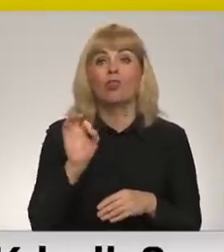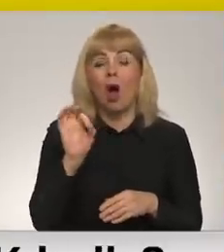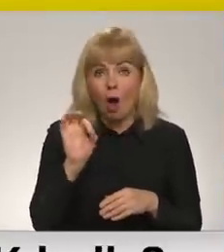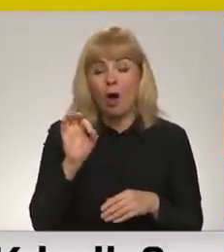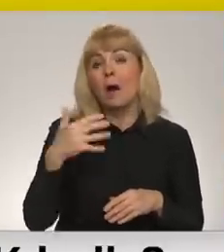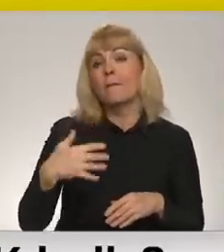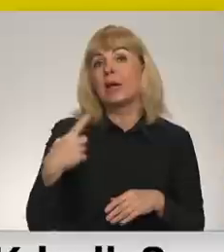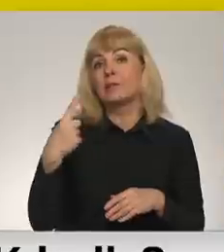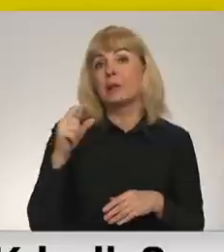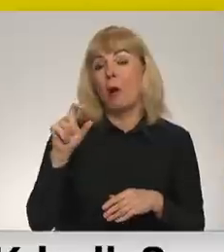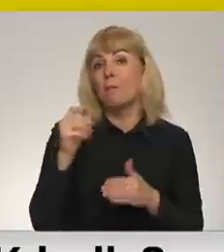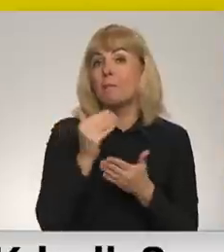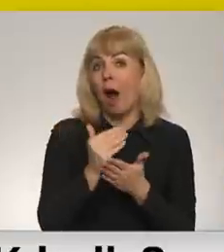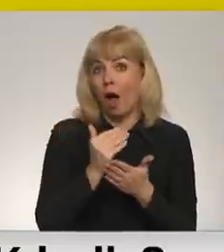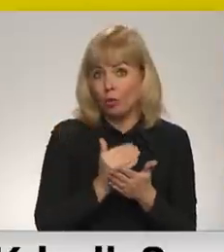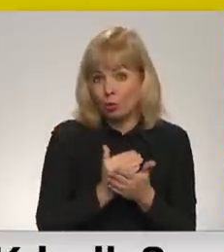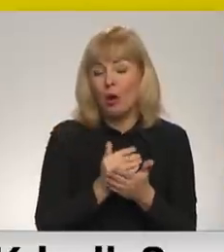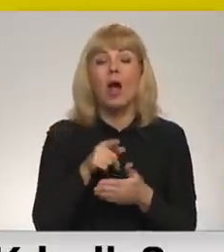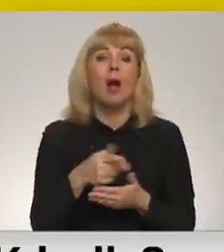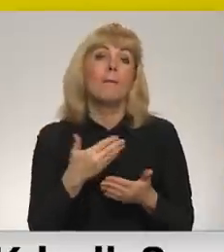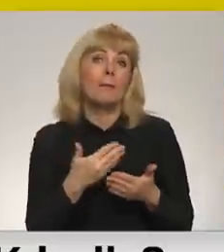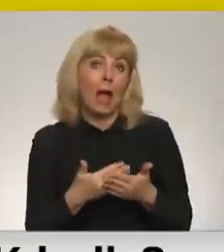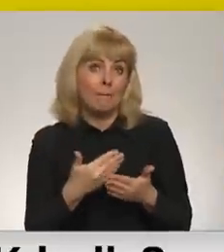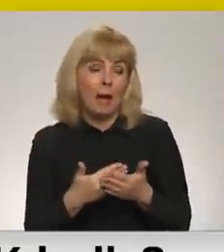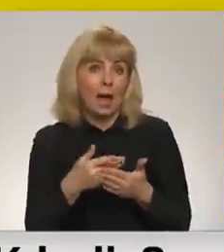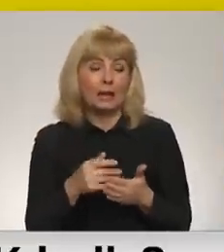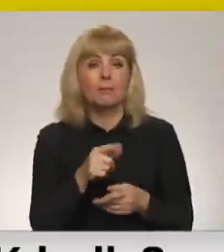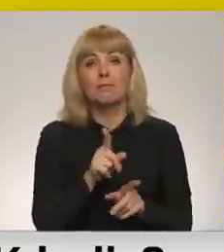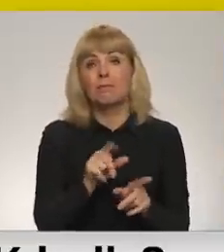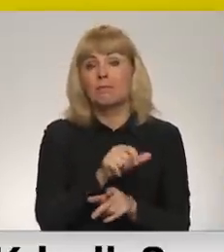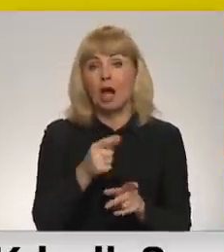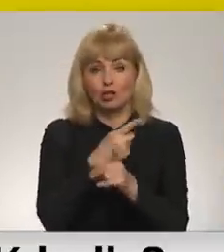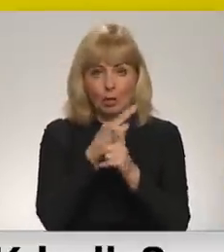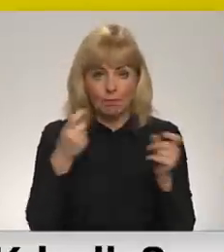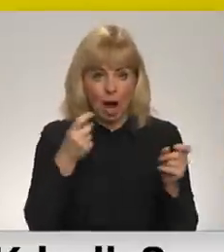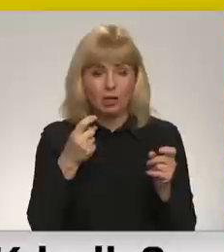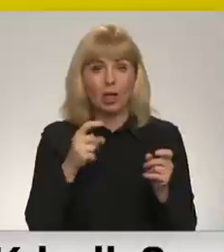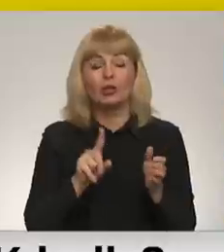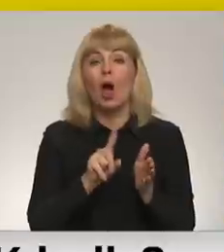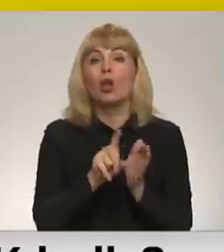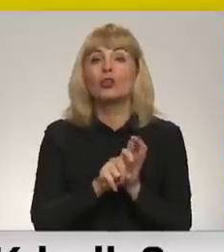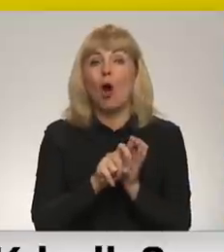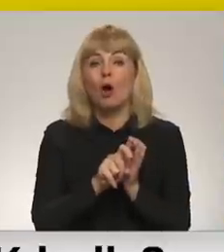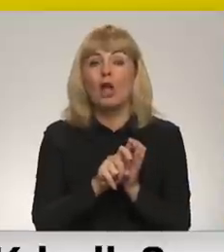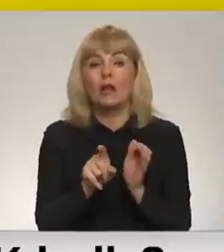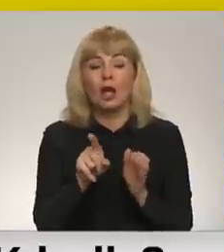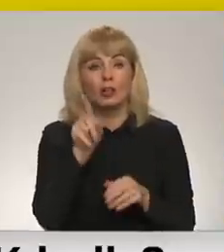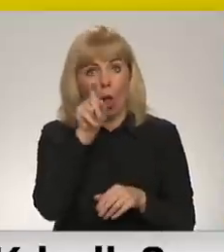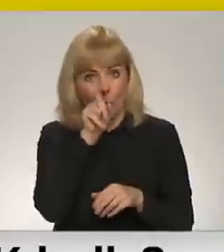51. pāntu, būtībā, ja pašpasludinātās Doņeciskas un Luhanskas republikas